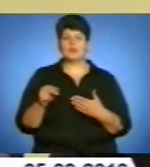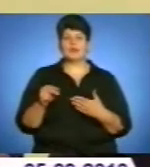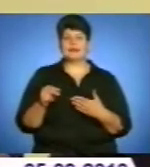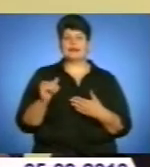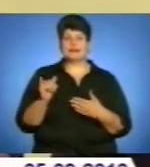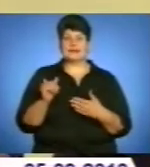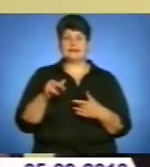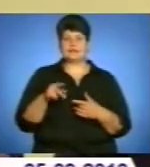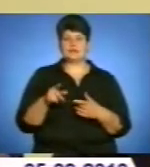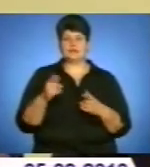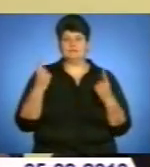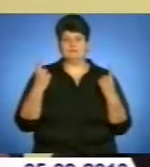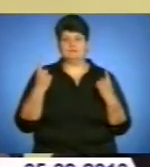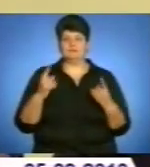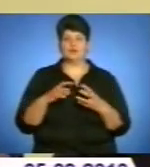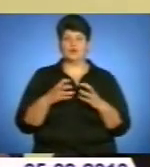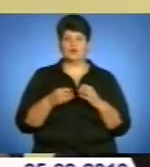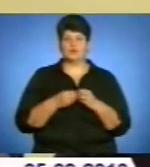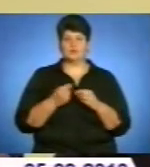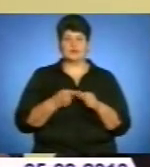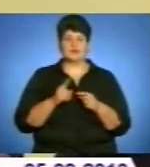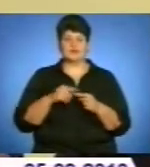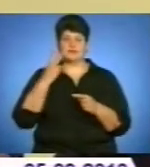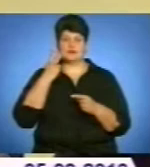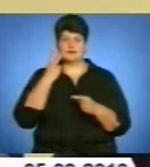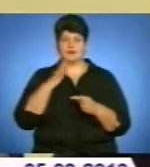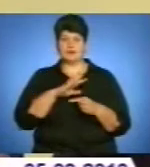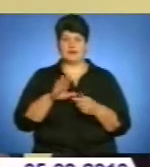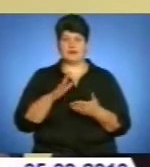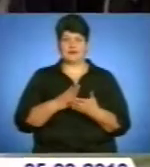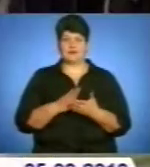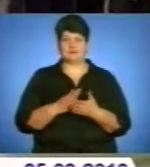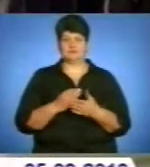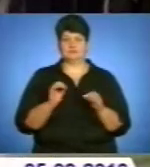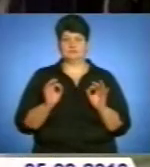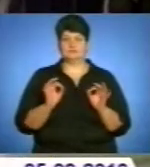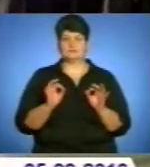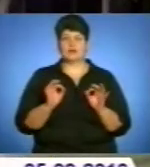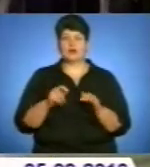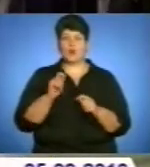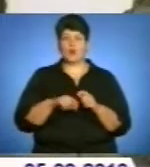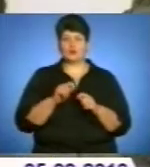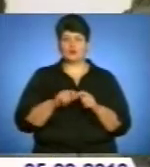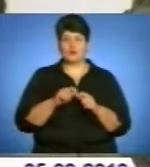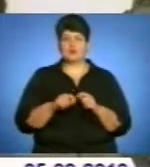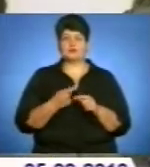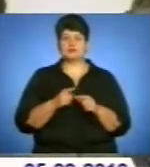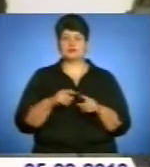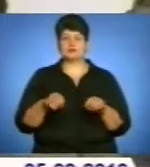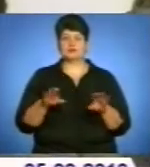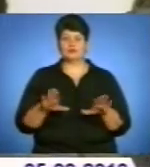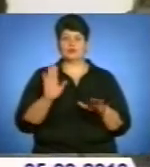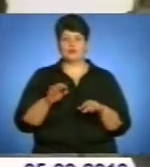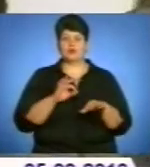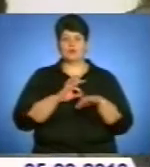і йти з такою великою сумою готівки, це завжди є велика небезпека. Контроль за дотриманням постанови здійснюватиме Державна